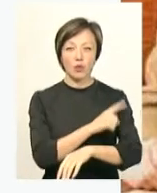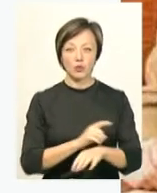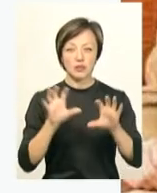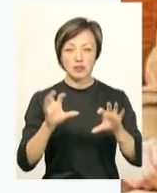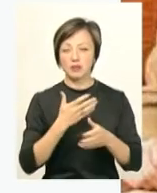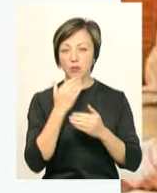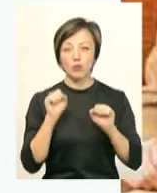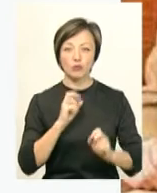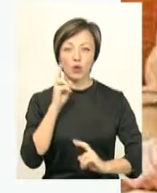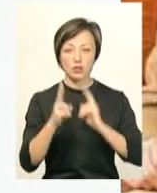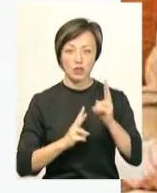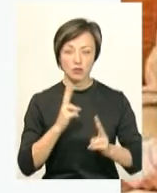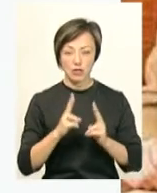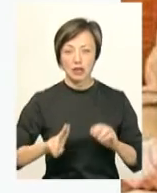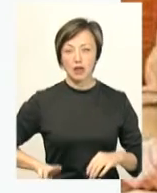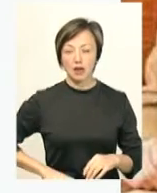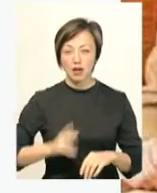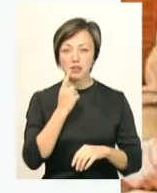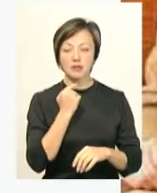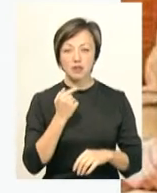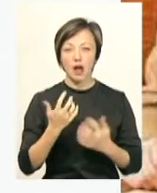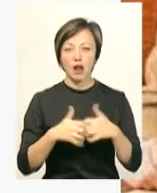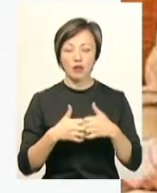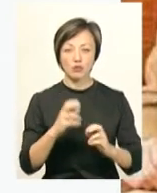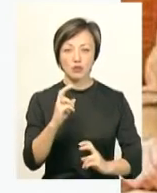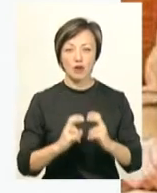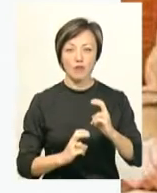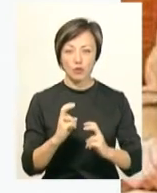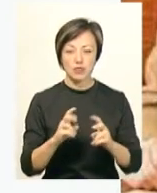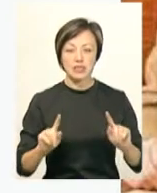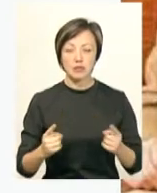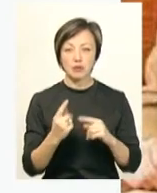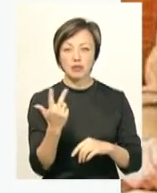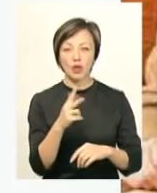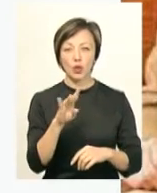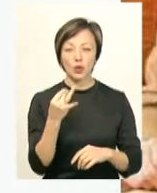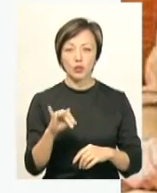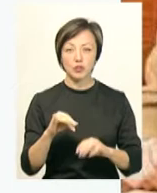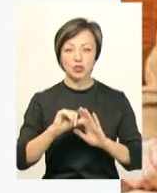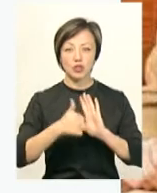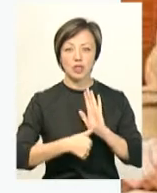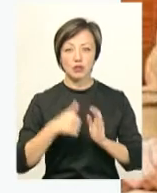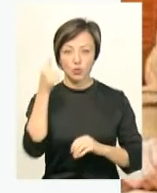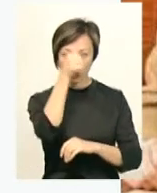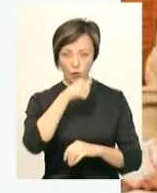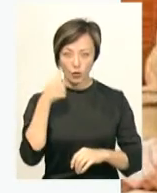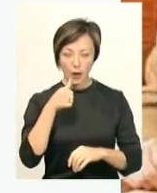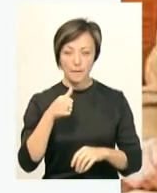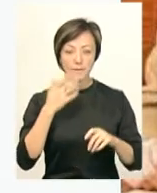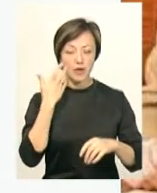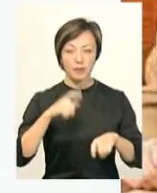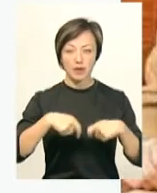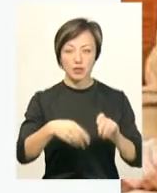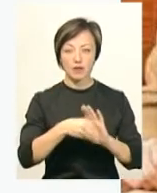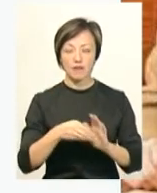може бути оскарженим. Нагадаю, директора Красивівського агрегатного заводу затримали 3 лютого 2016 року при передачі